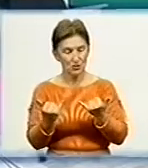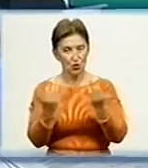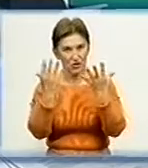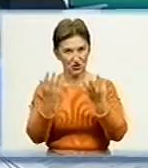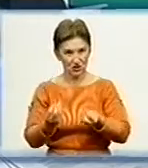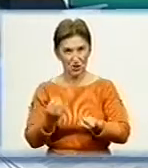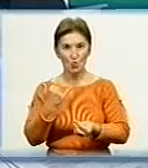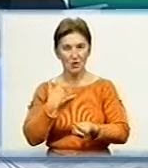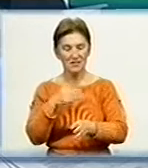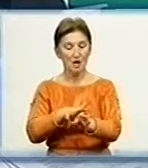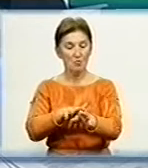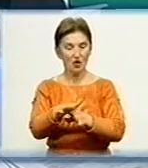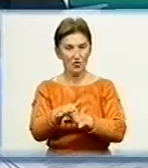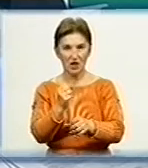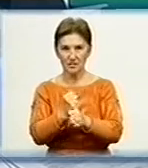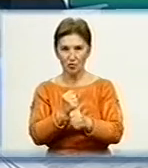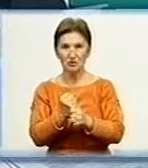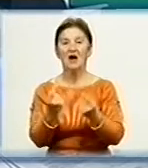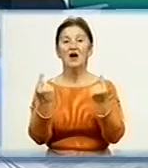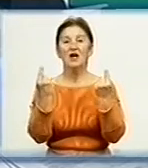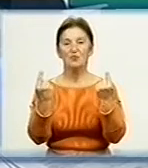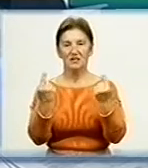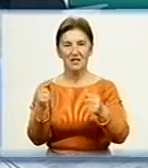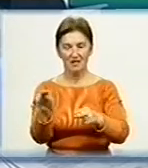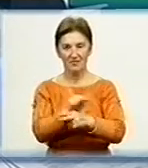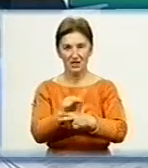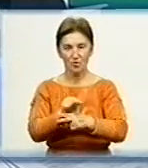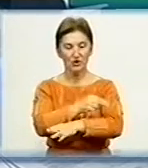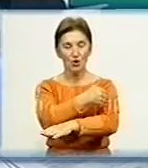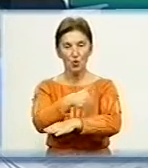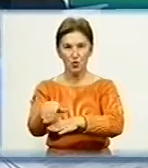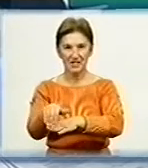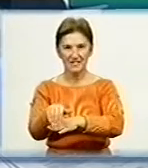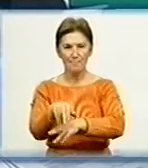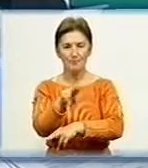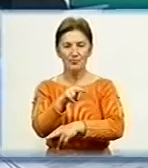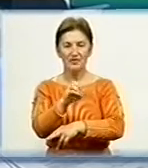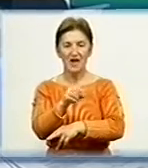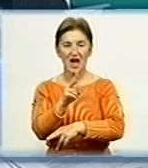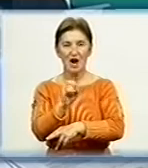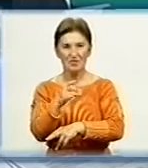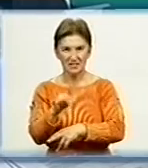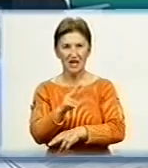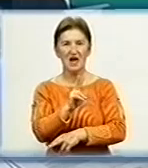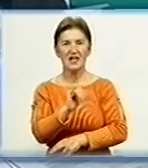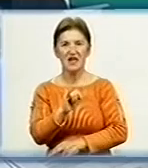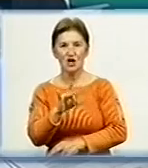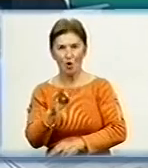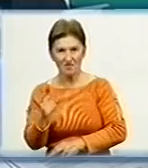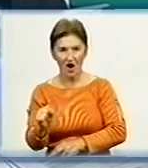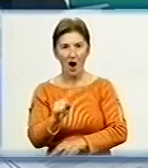проводяться роботи з капітального ремонту вулиць Декабристів, Кірова і